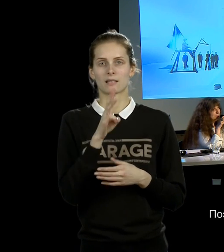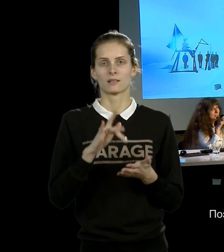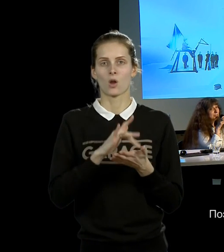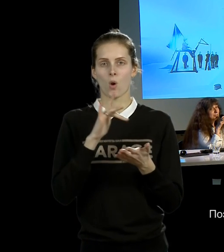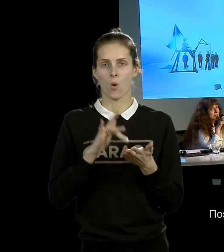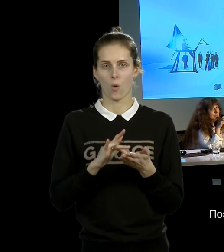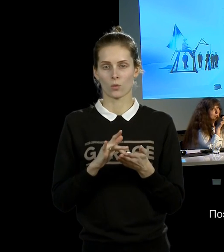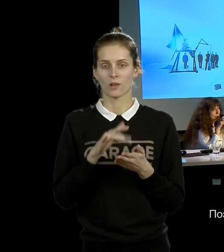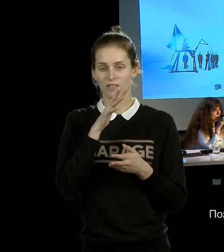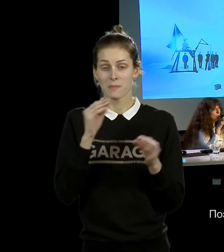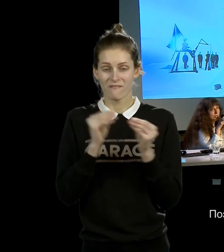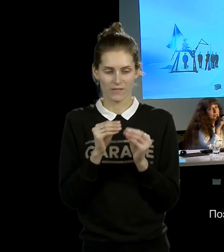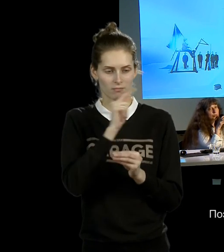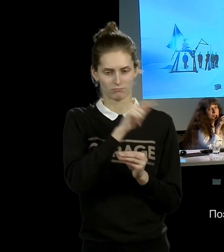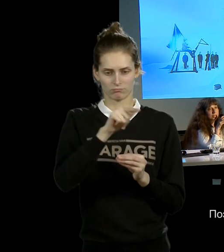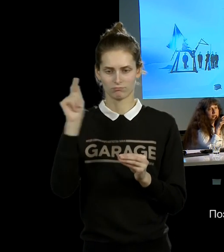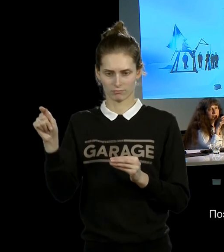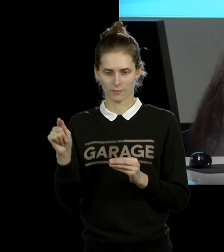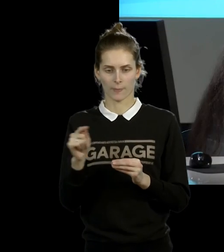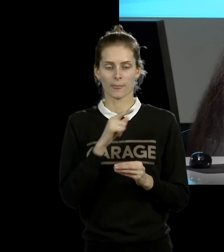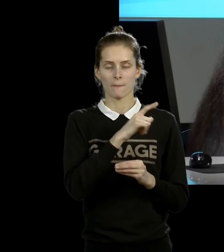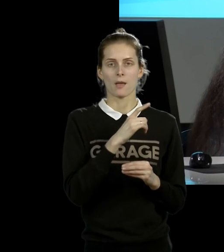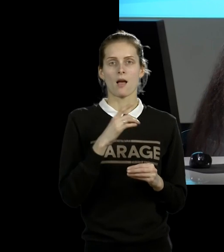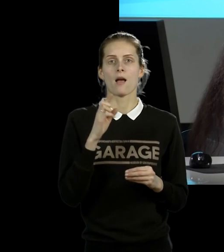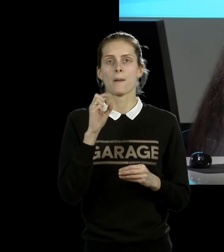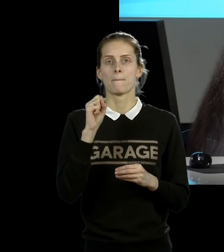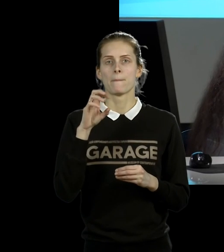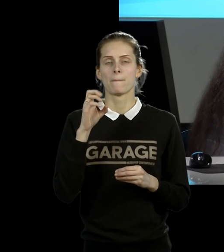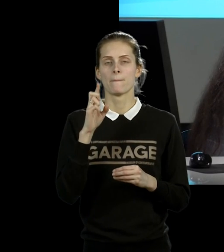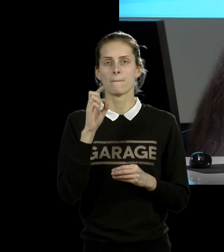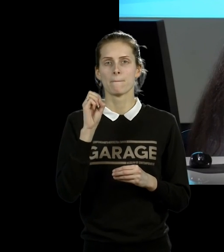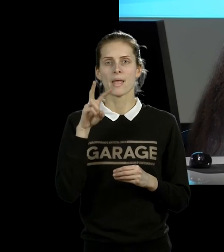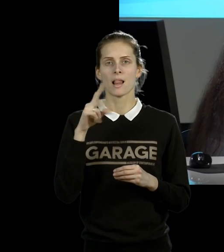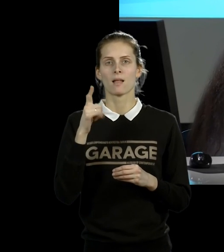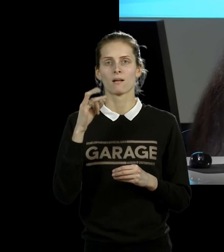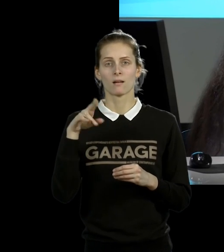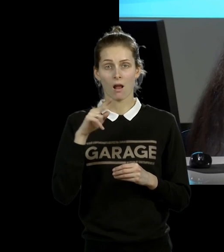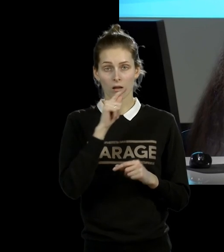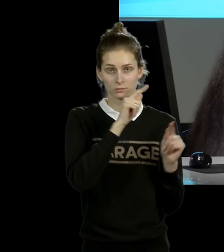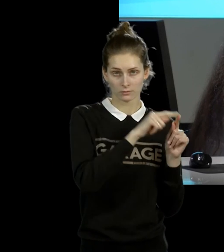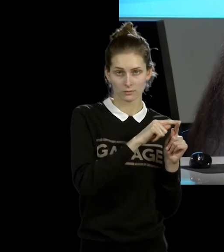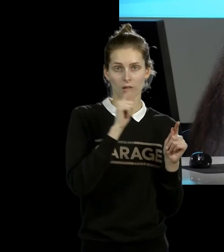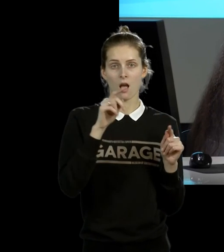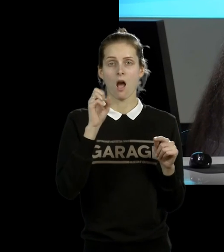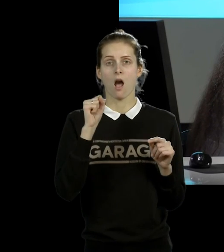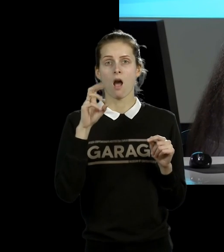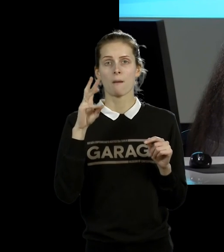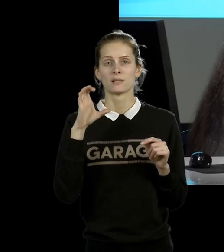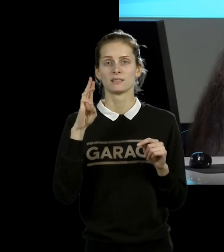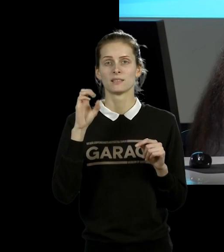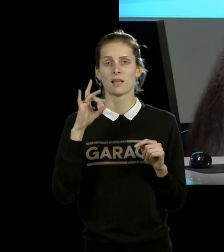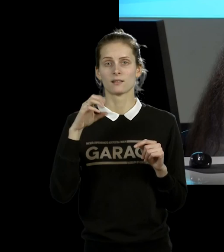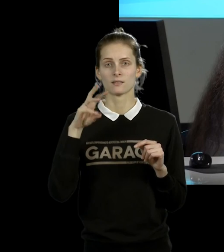В Белграде... В трех городах ее биографии. В Белграде, Амстердаме и Нью-Йорке. Везде происходит одна и та же церемония.